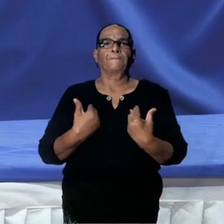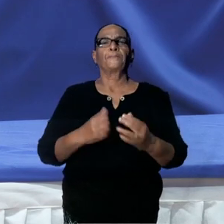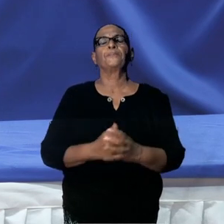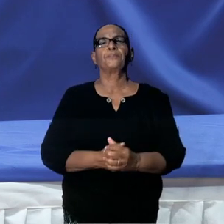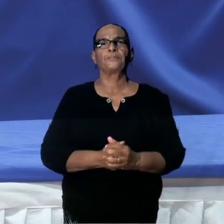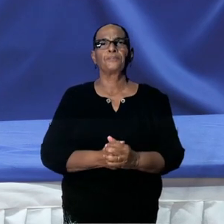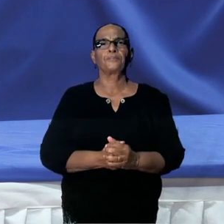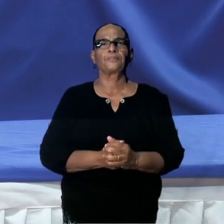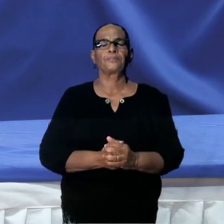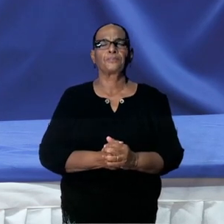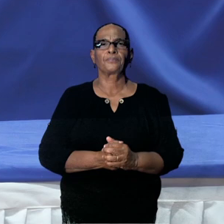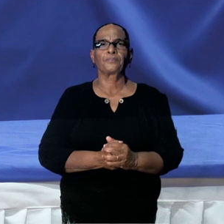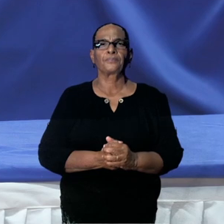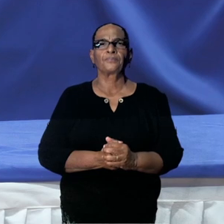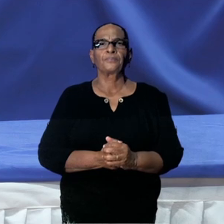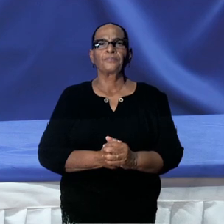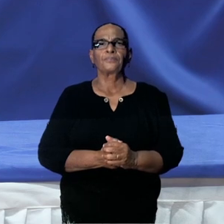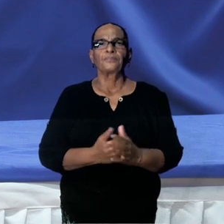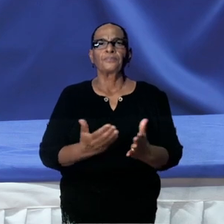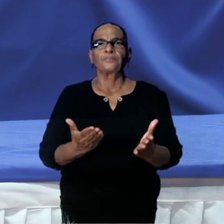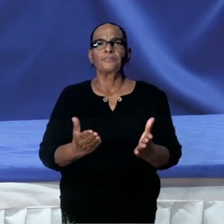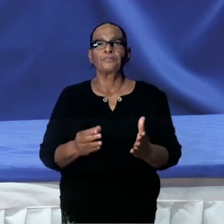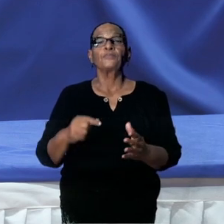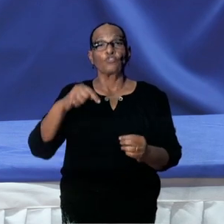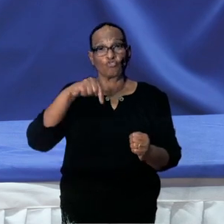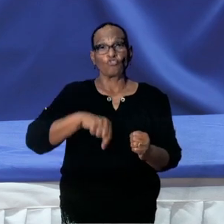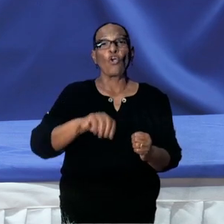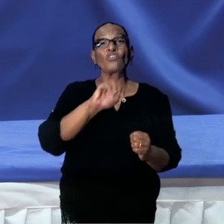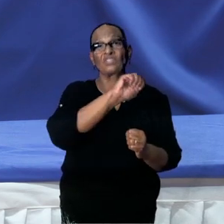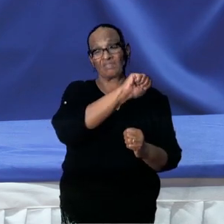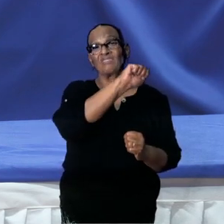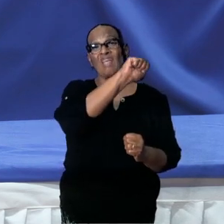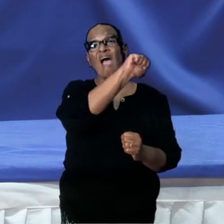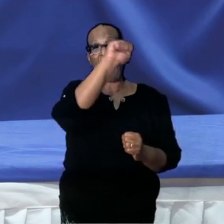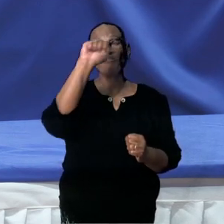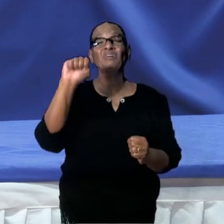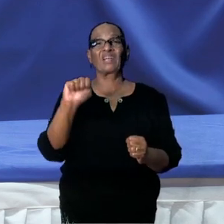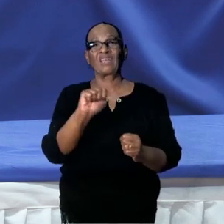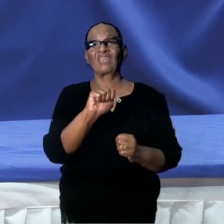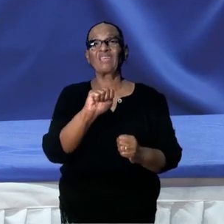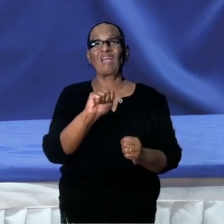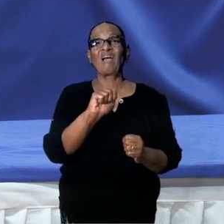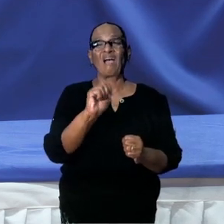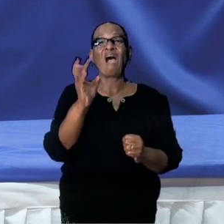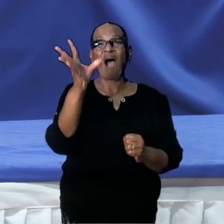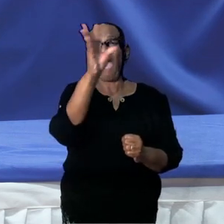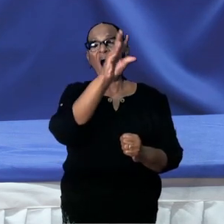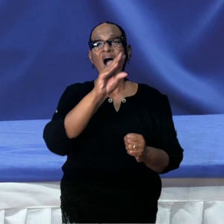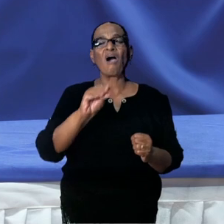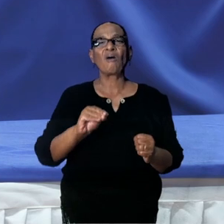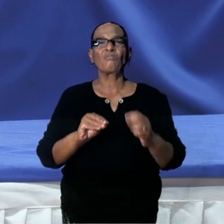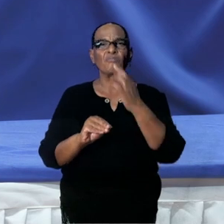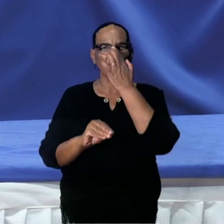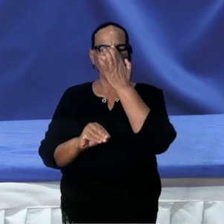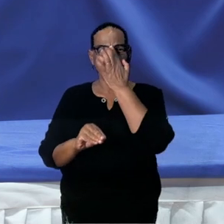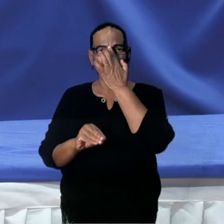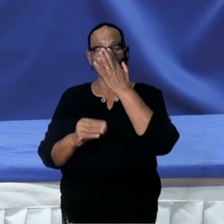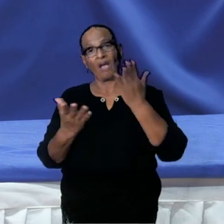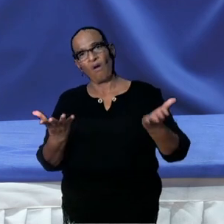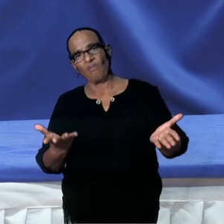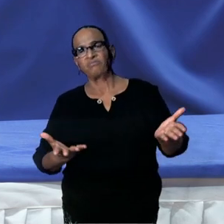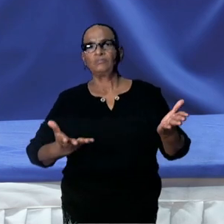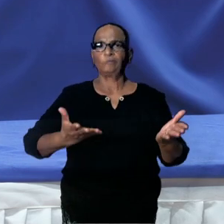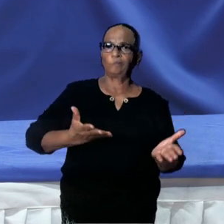de Zuid-Afrikaans variant, er toch nog wat immuniteit